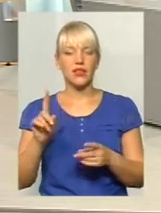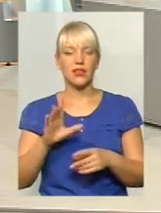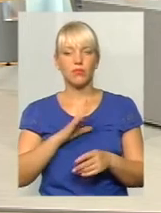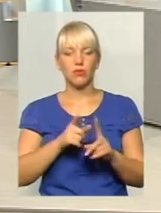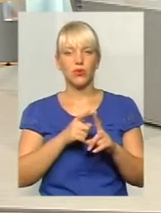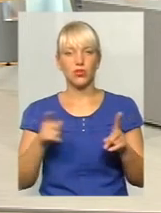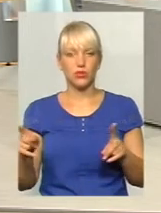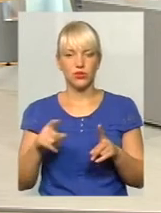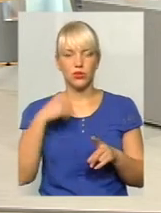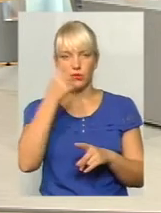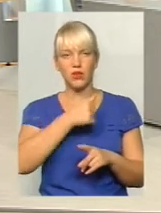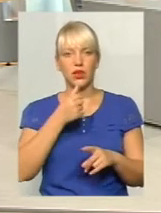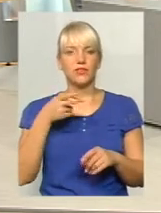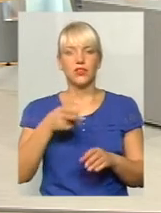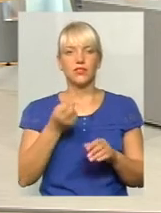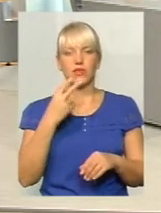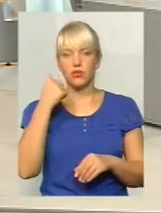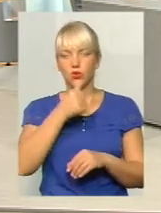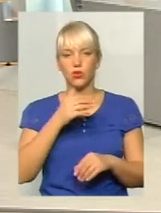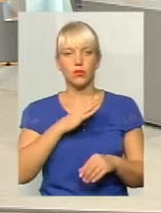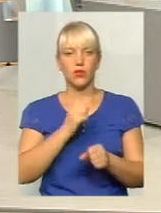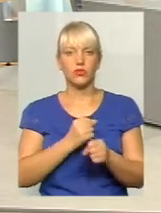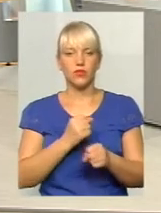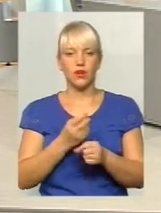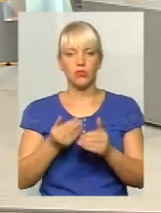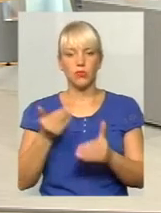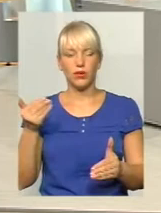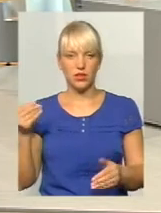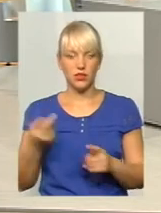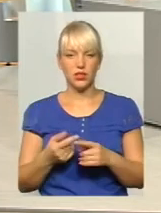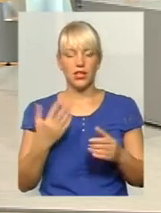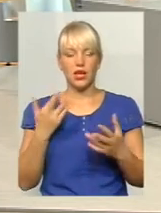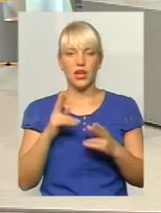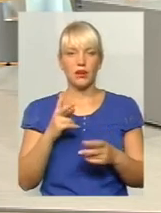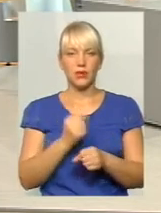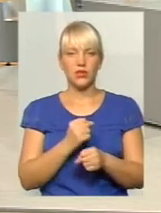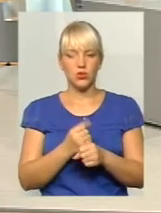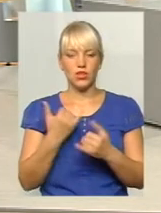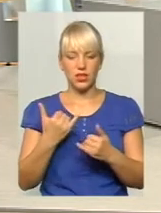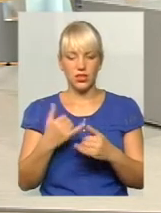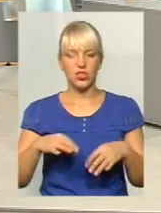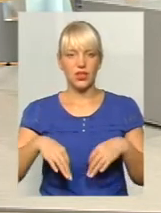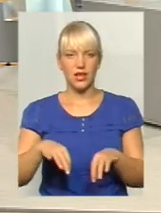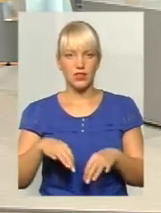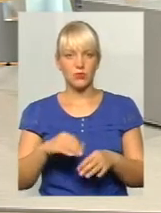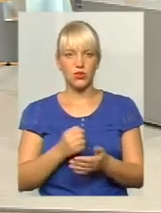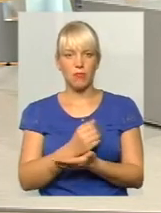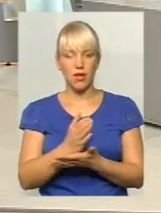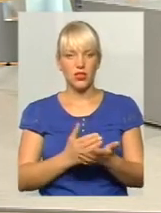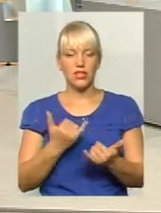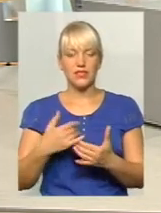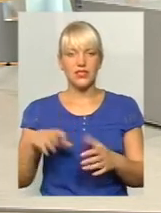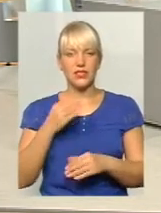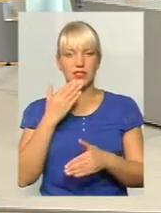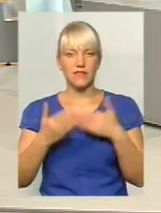протязі з 2011 року, як працює нинішня транспортна мережа. Всі ці звернення